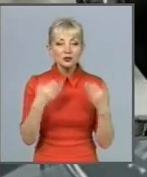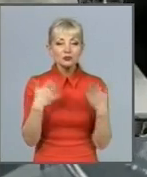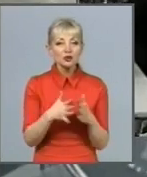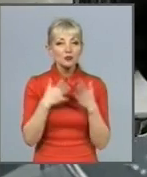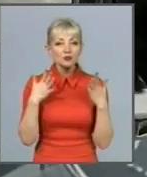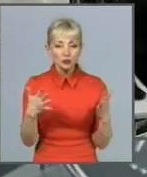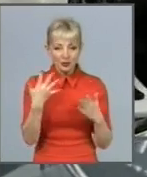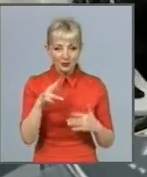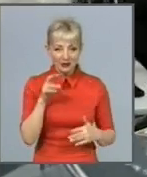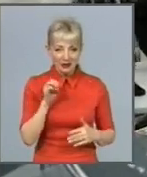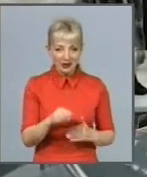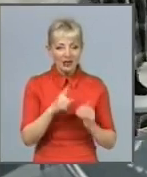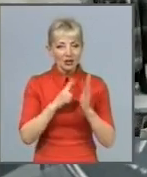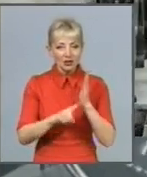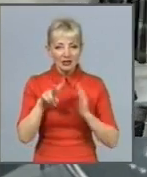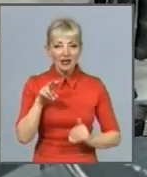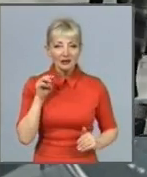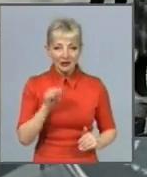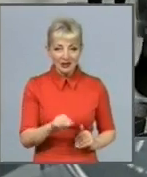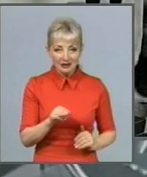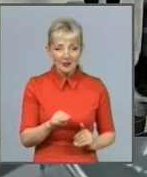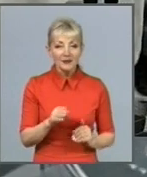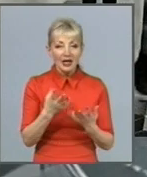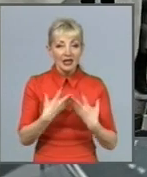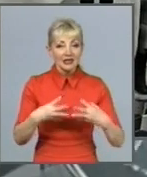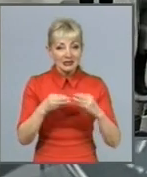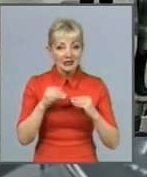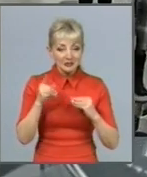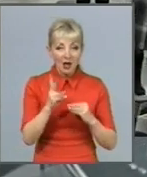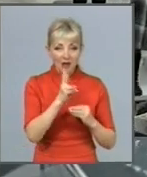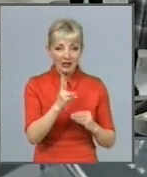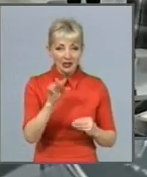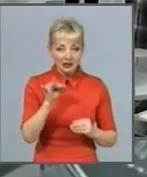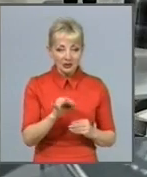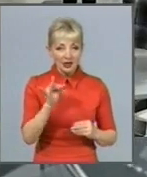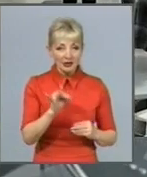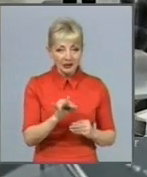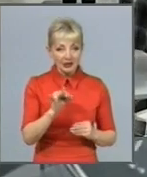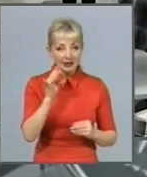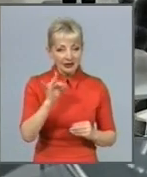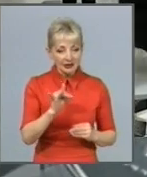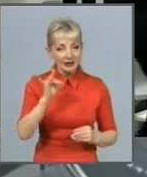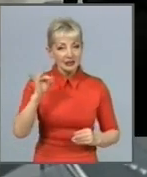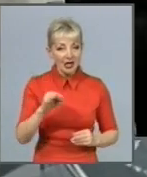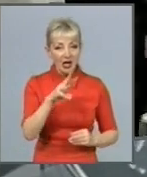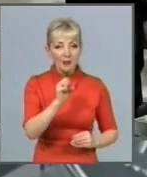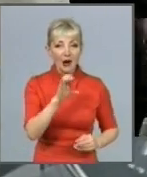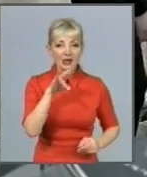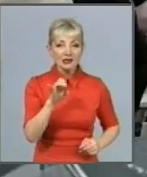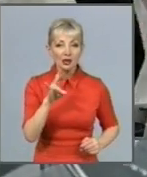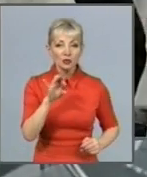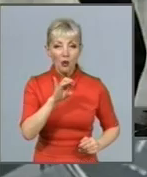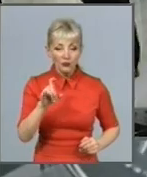60 років. Подружжя Костянтина Ілліча та Віри Ісаківни Маслінкових, які мешкають у Слобідському районі,